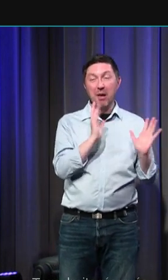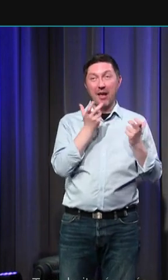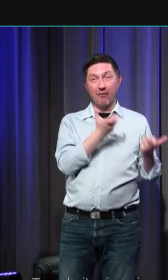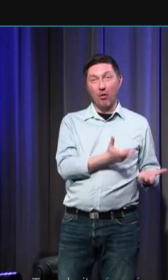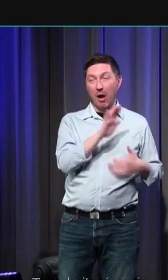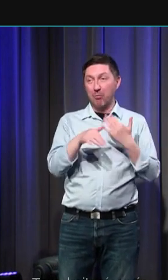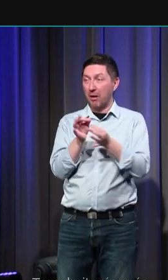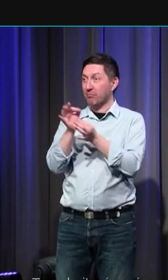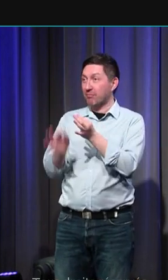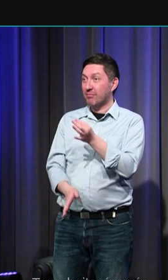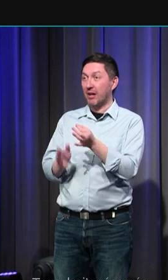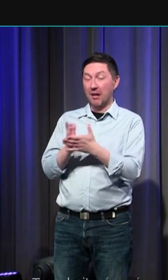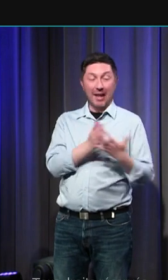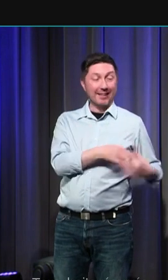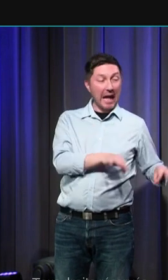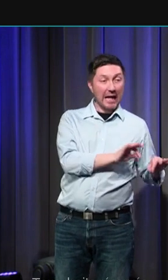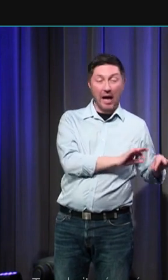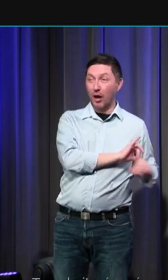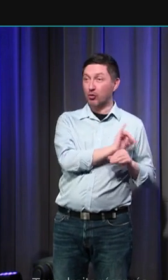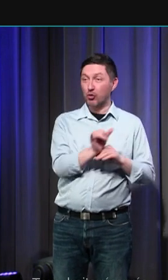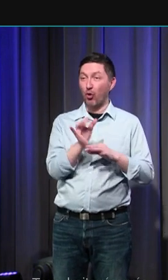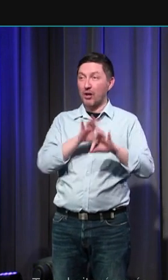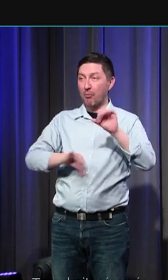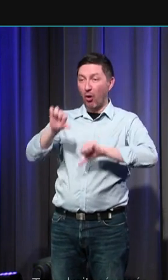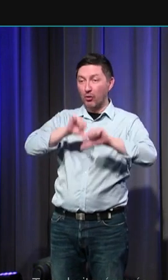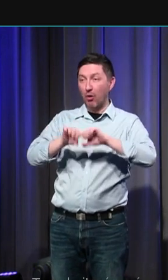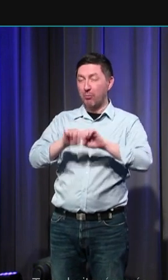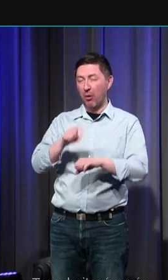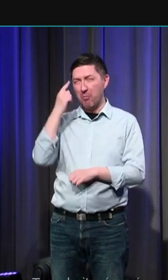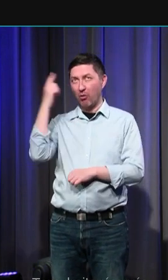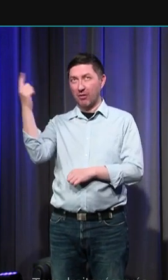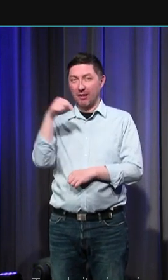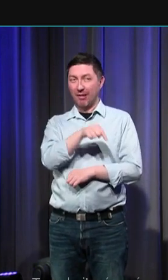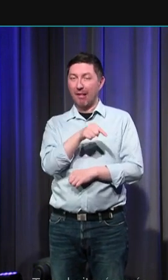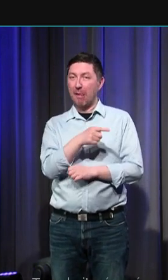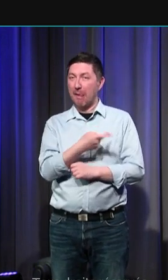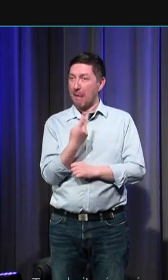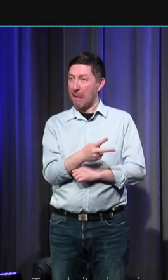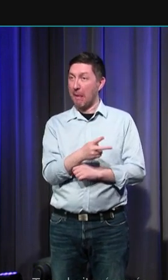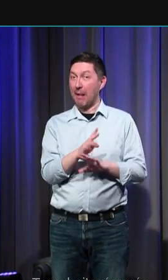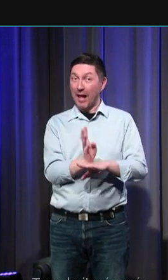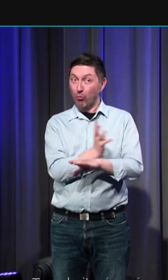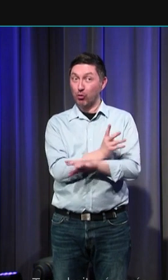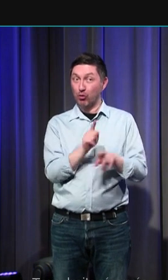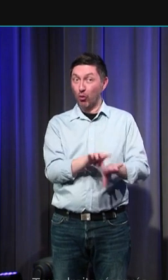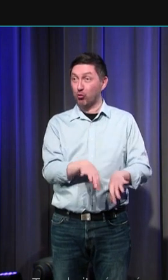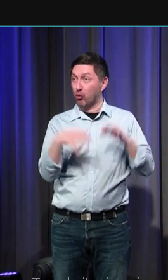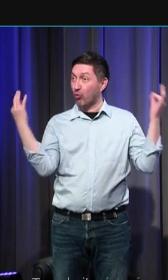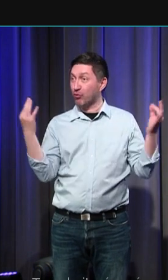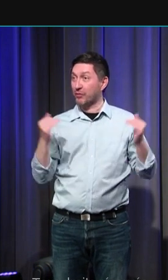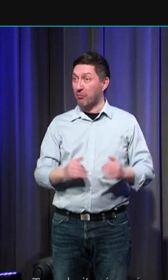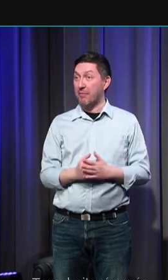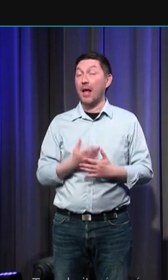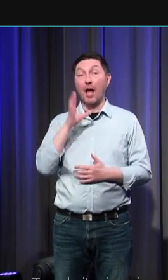comment du terrain jusqu'au laboratoire on peut avoir accès à la pensée et donc en l'occurrence à ces émotions et donc à ce